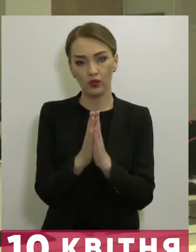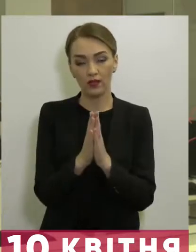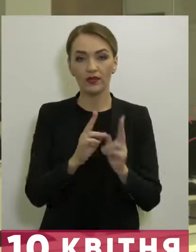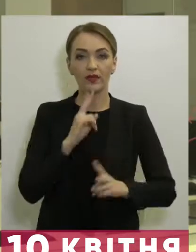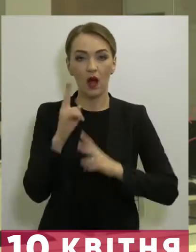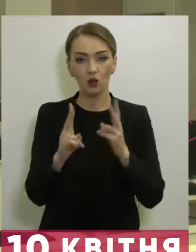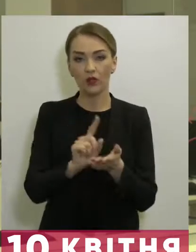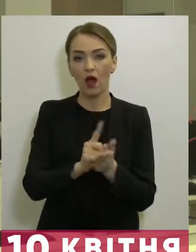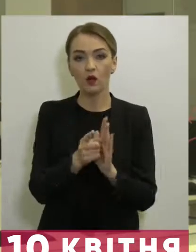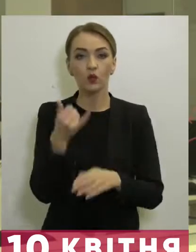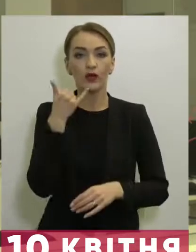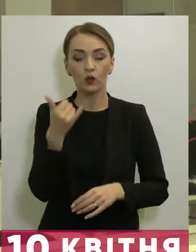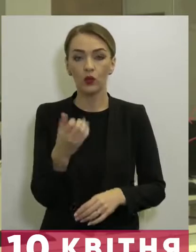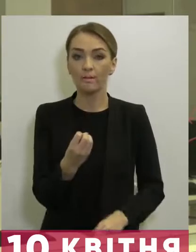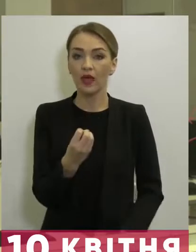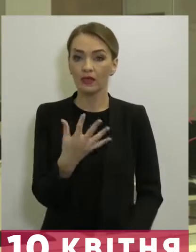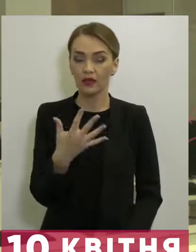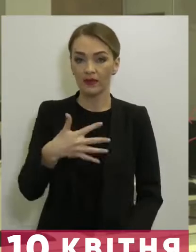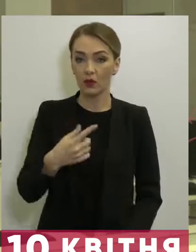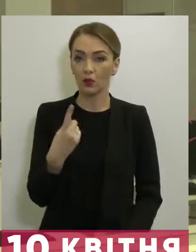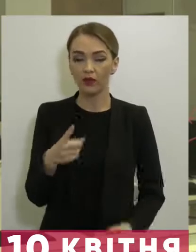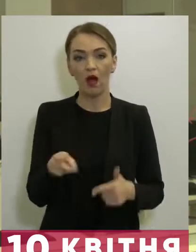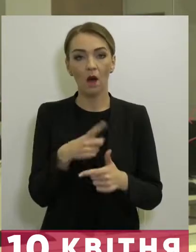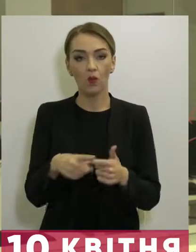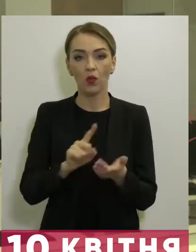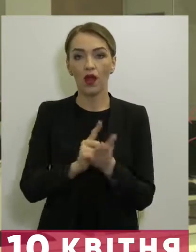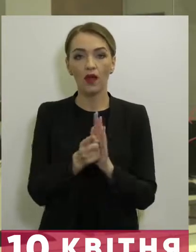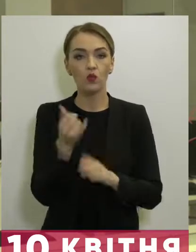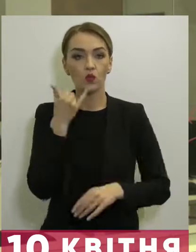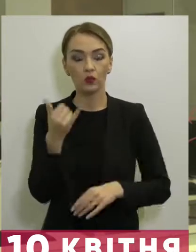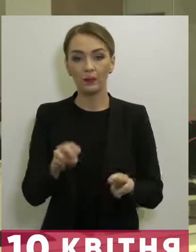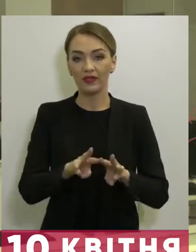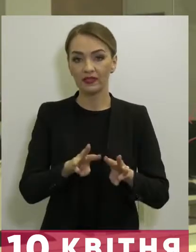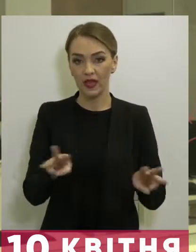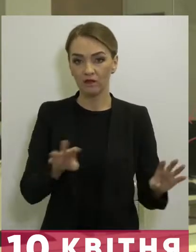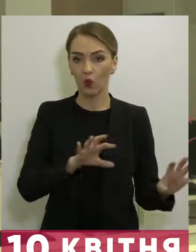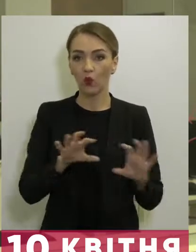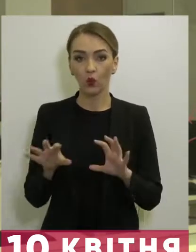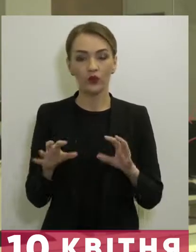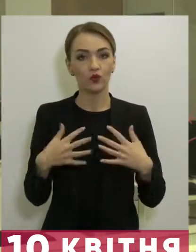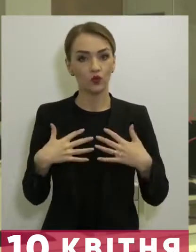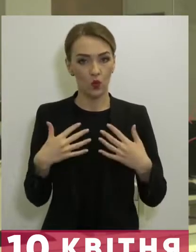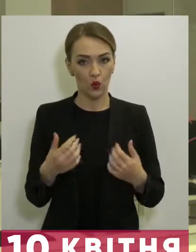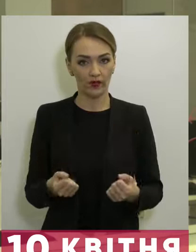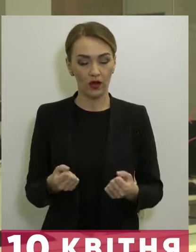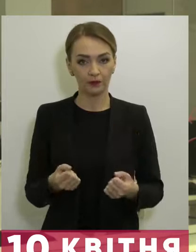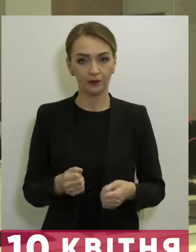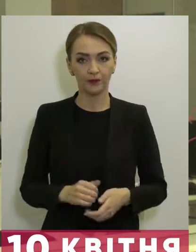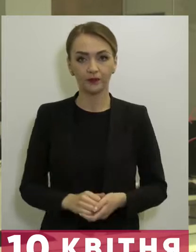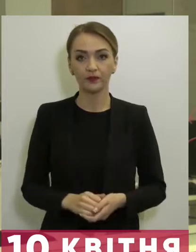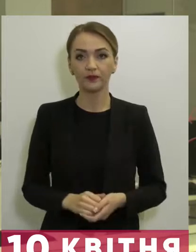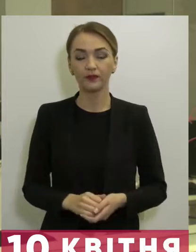зі скаргою на гарячу лінію 1551 або на гарячу лінію Міністерства охорони здоров'я.